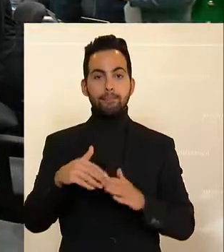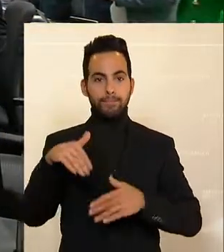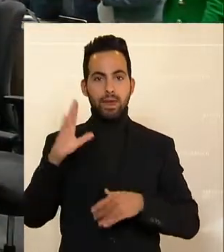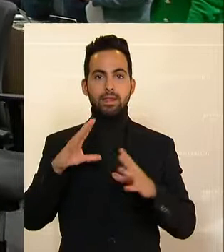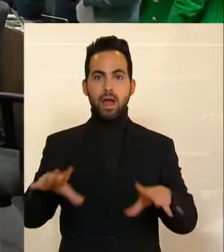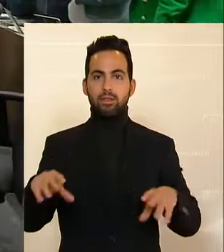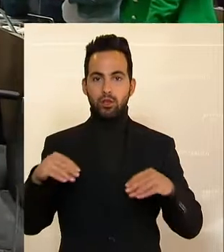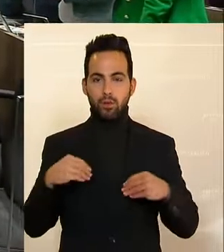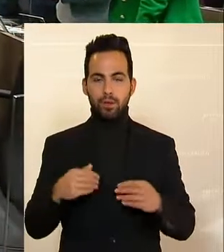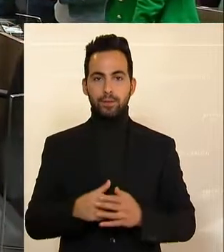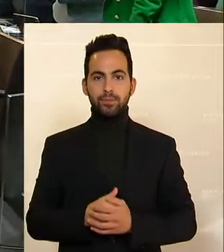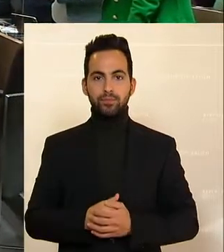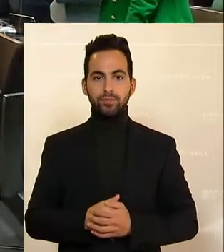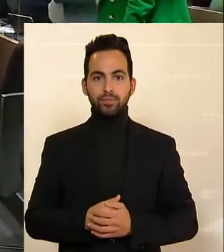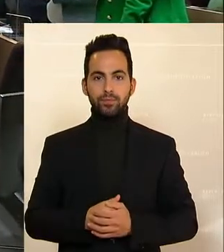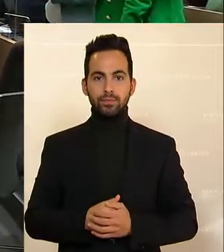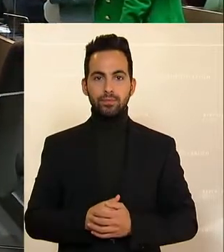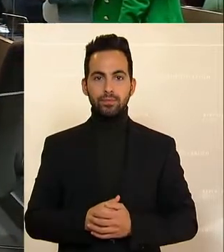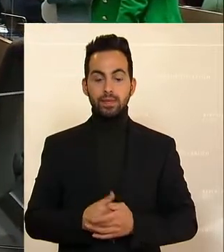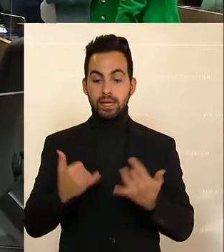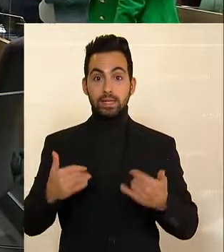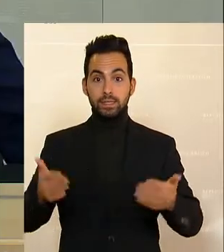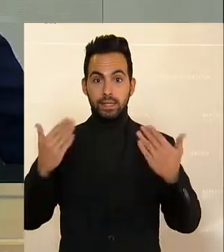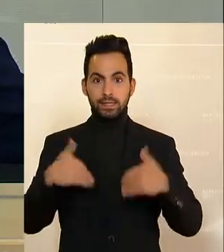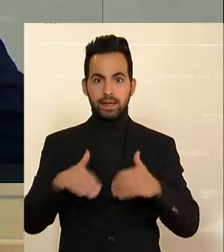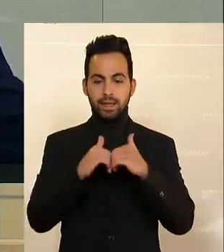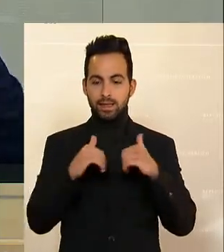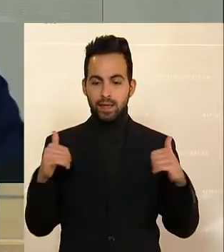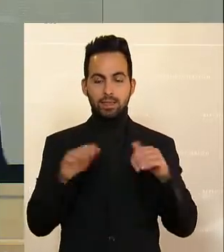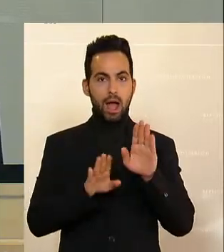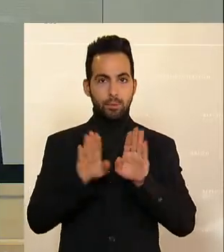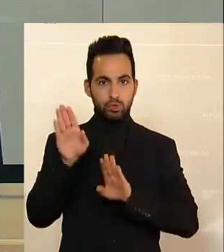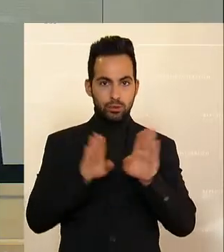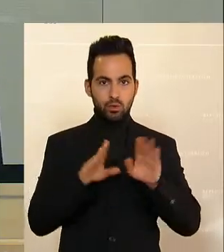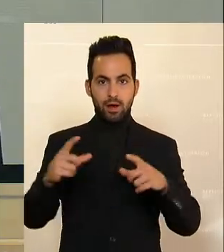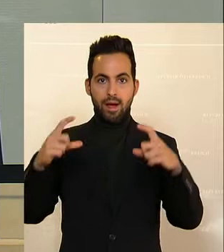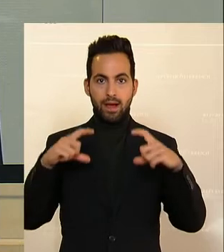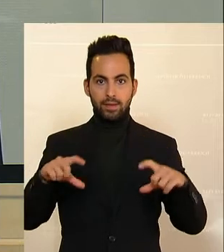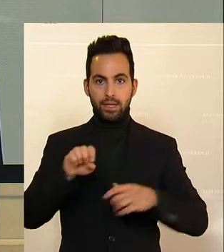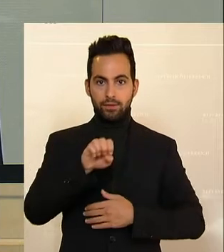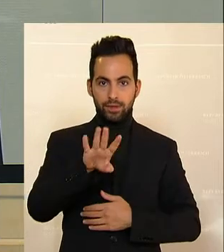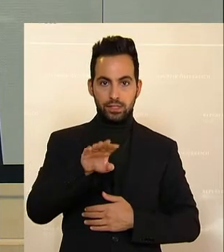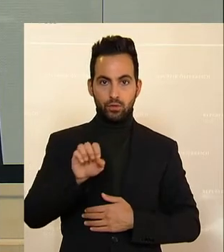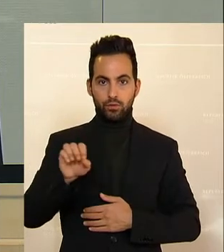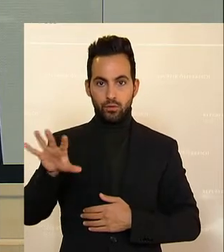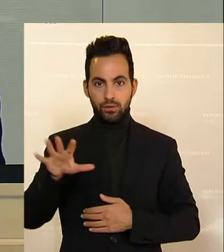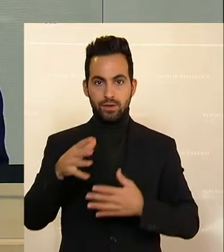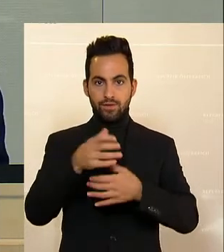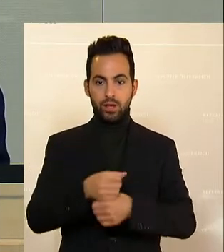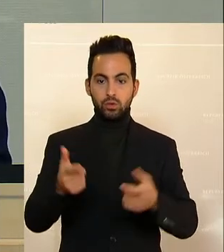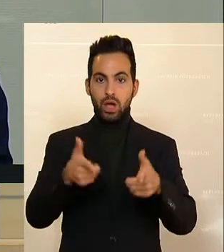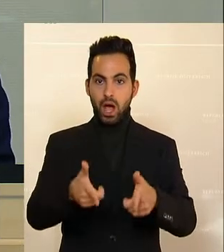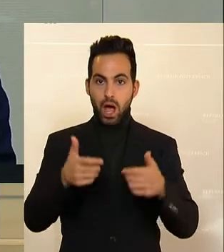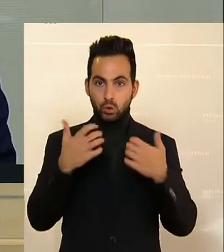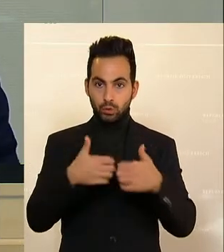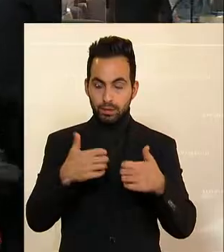Mehrheit so angenommen. Jetzt kommen wir zur getrennten Abstimmung über die Artikel 14 und 15 in der Fassung des Ausschussberichtes.